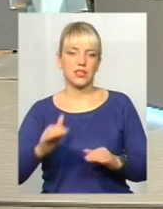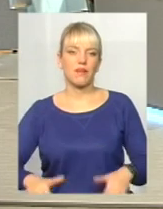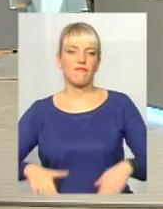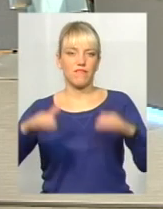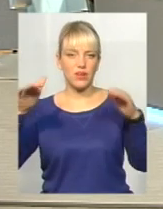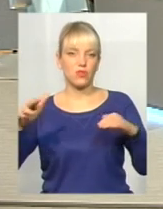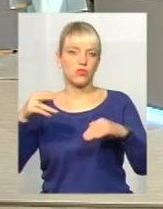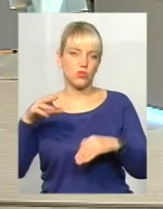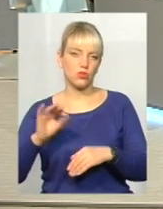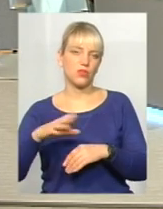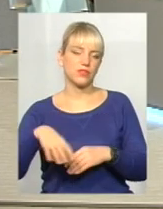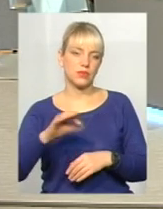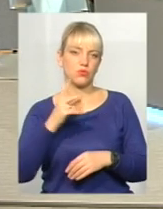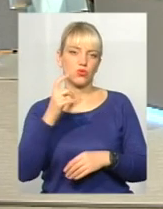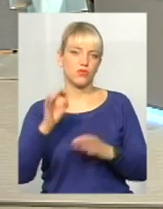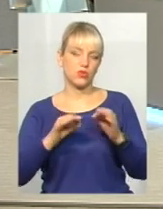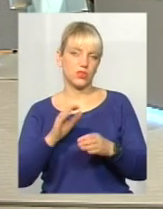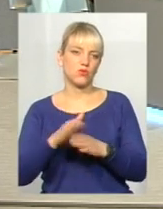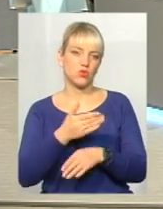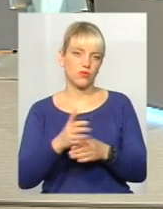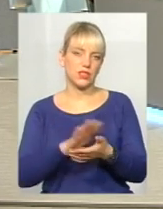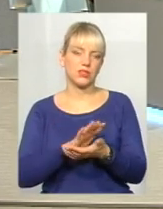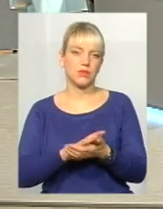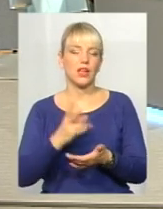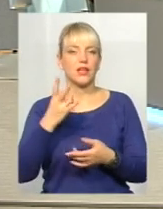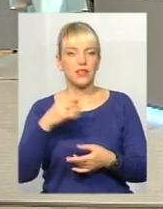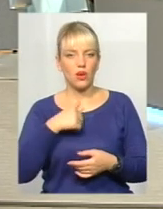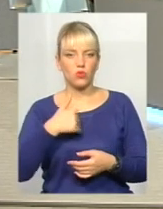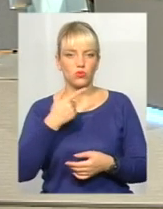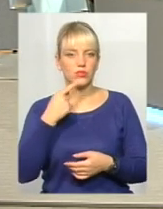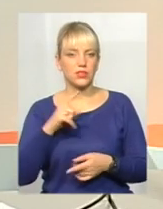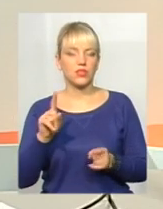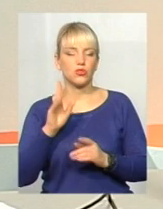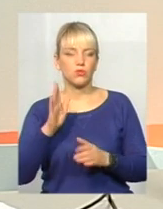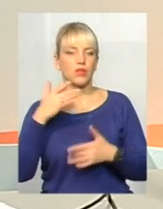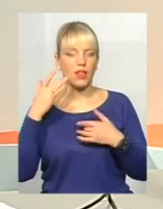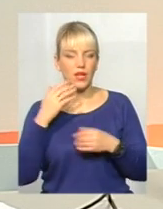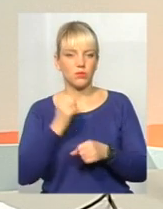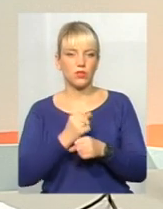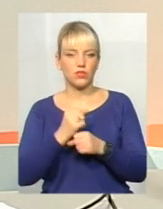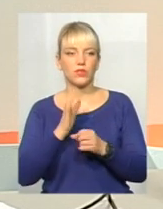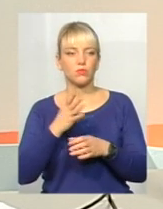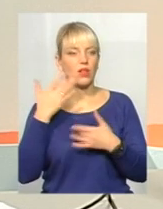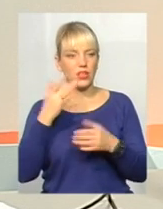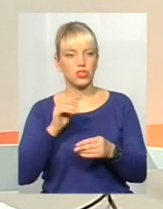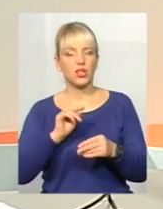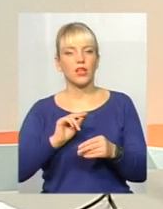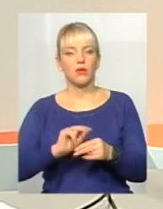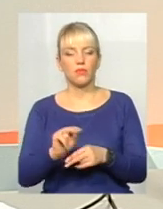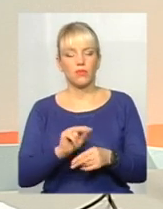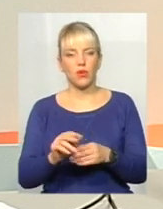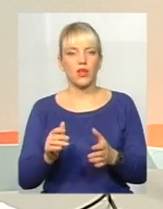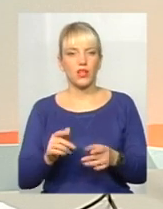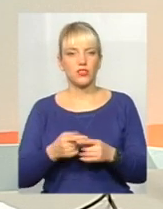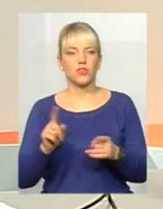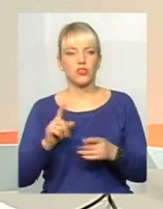то в нас 100% людей будуть сортувати сніх. І що з молоддю буде легше працювати, і легше пояснювати, і потрібно це робити, щоб зараз закласти правильне